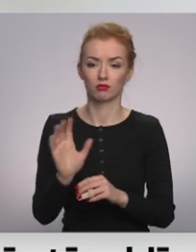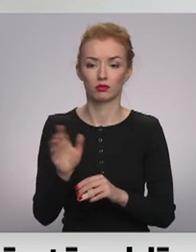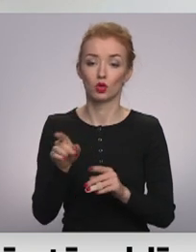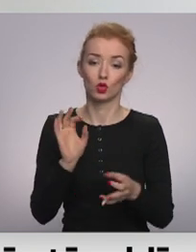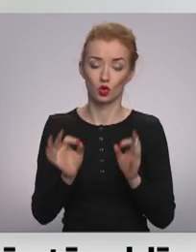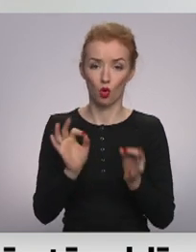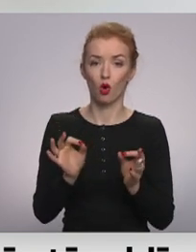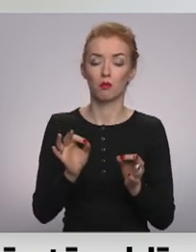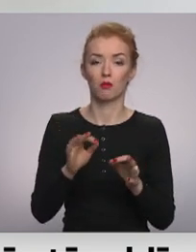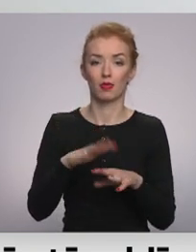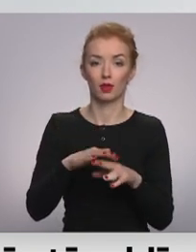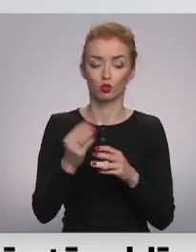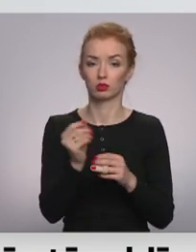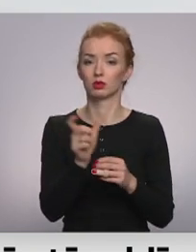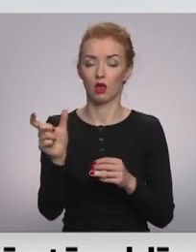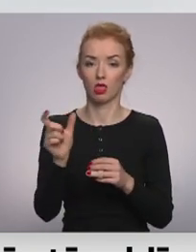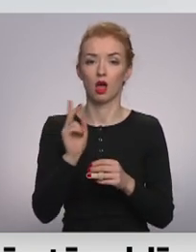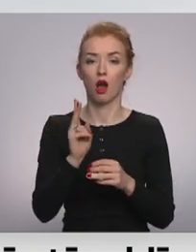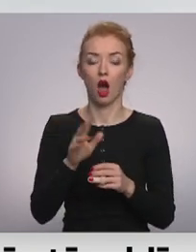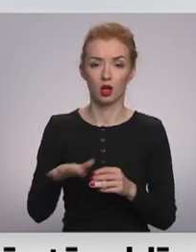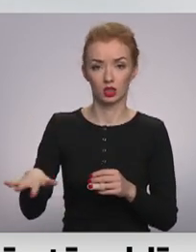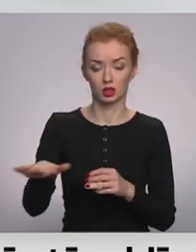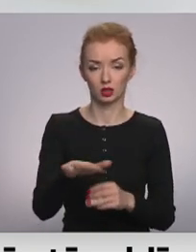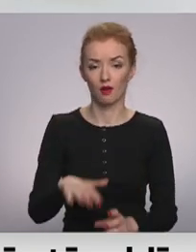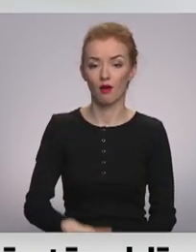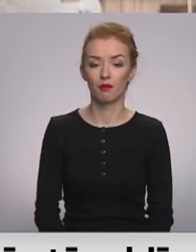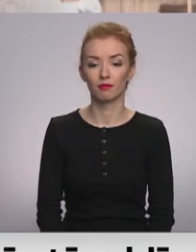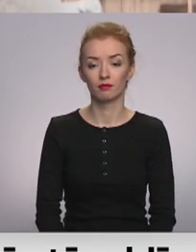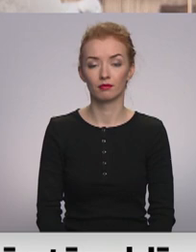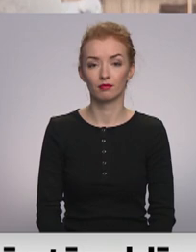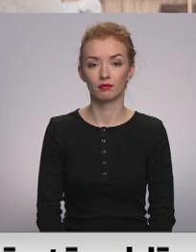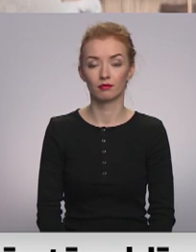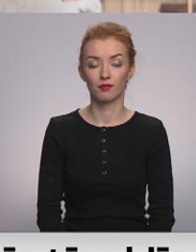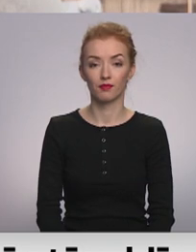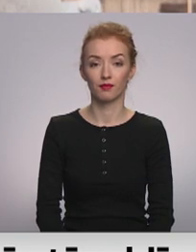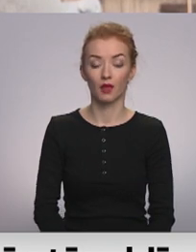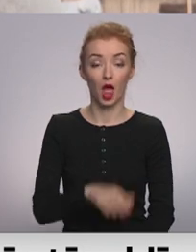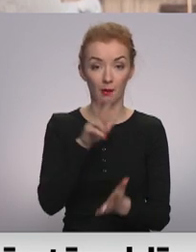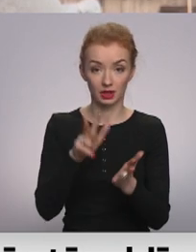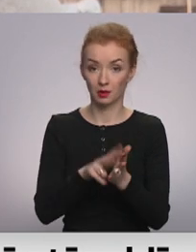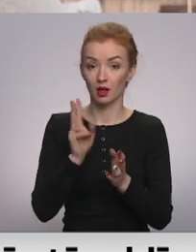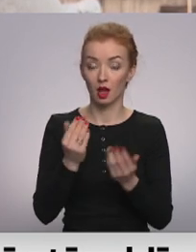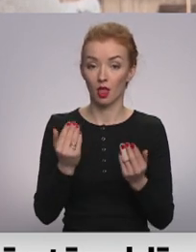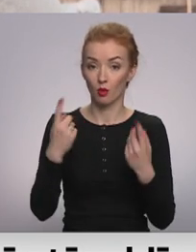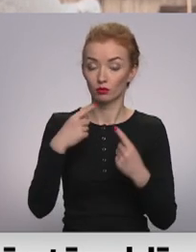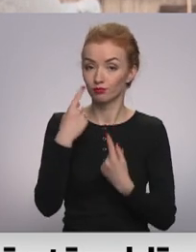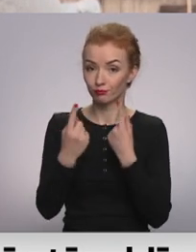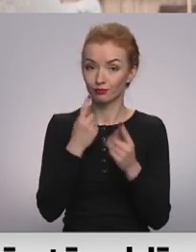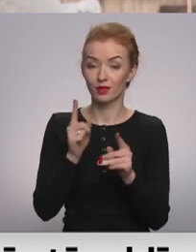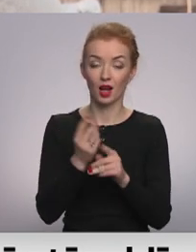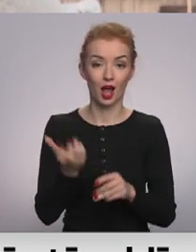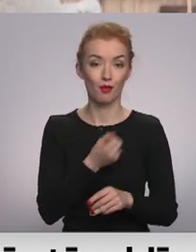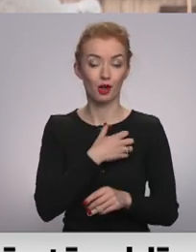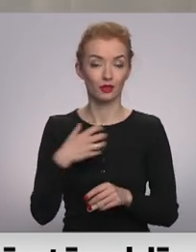tā ir normālās, tirgu cenas kā ar savās apvīdūjāk. Viņa apstiprina, ka tagad pārunas notikušos arī ar